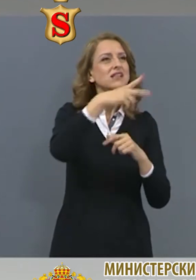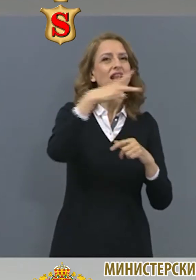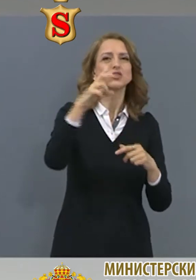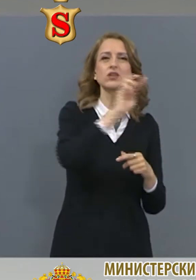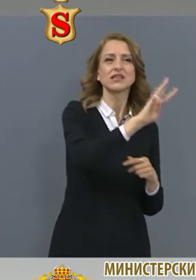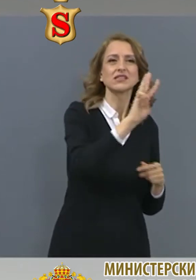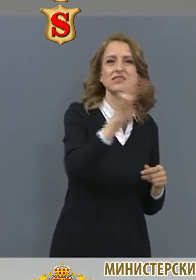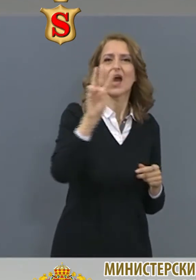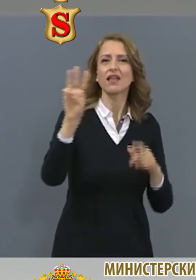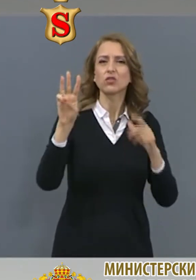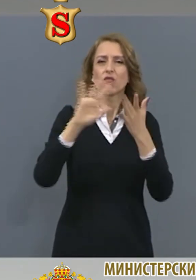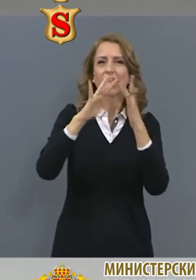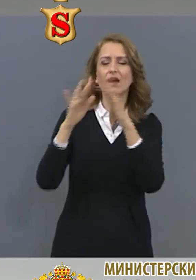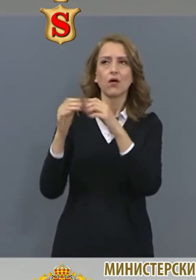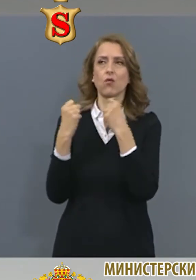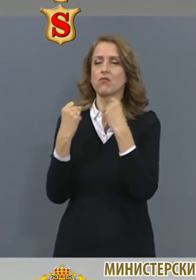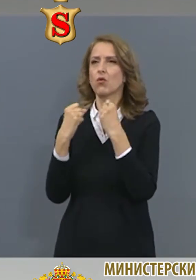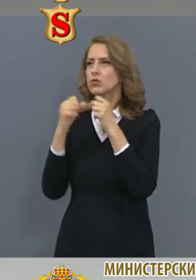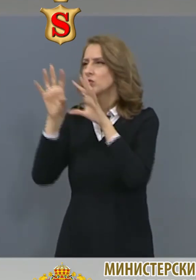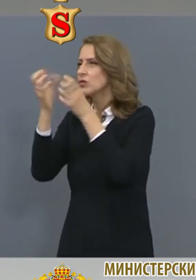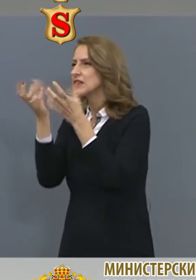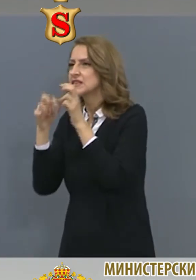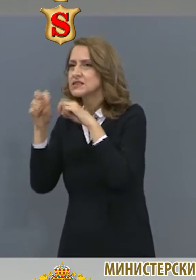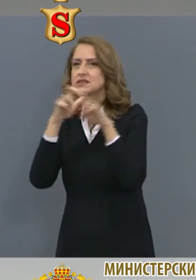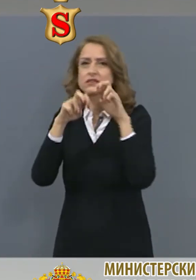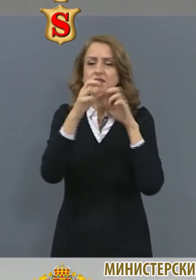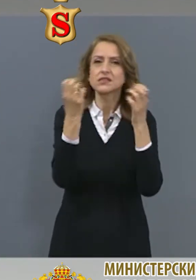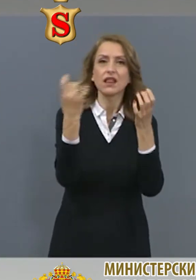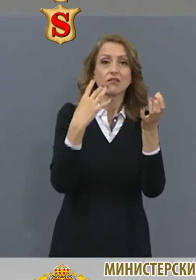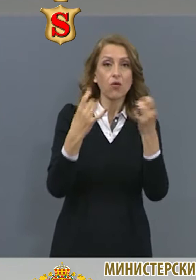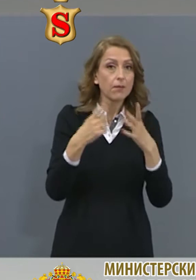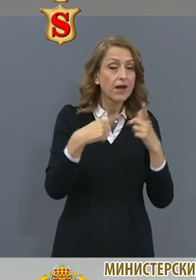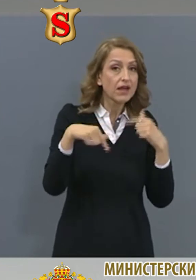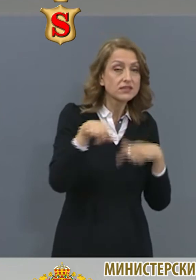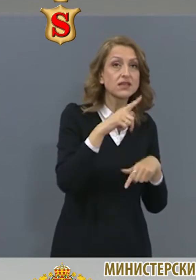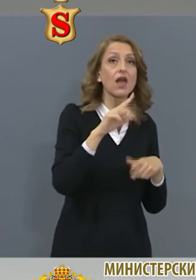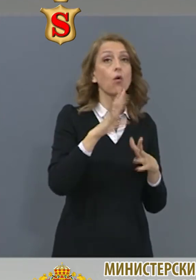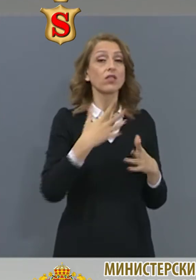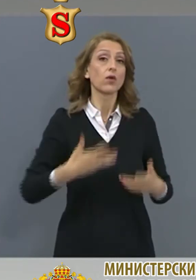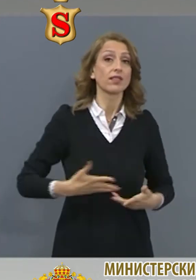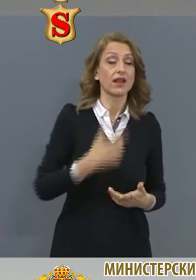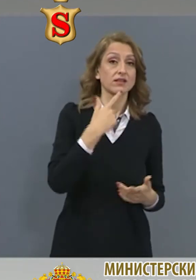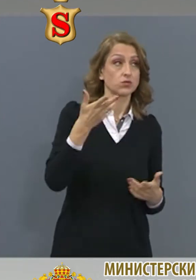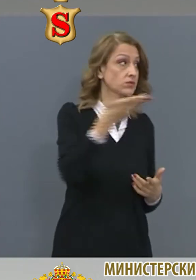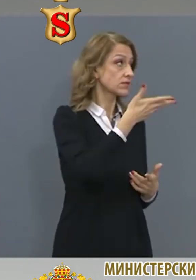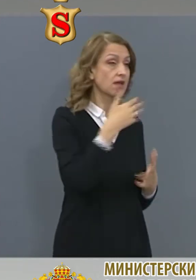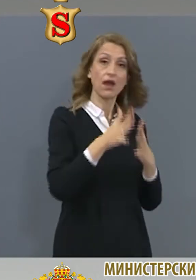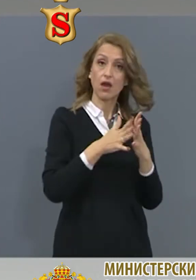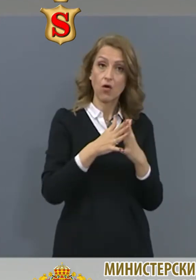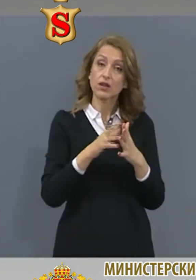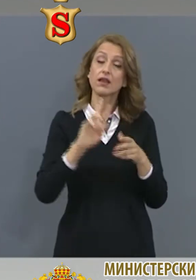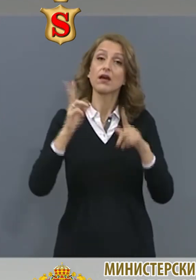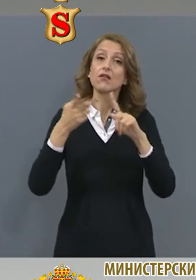Съжаление, някои от тях не е много лесно да се намери това, което представлява интерес за потребителите. Другата ни цела е в